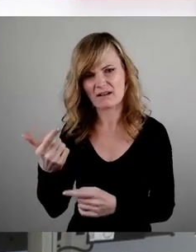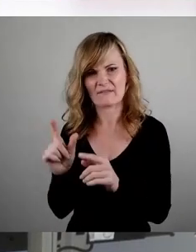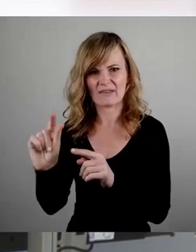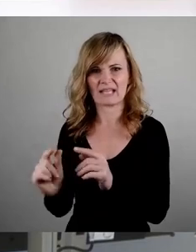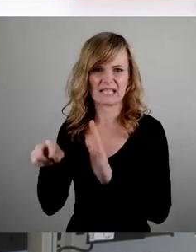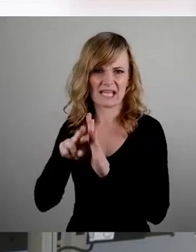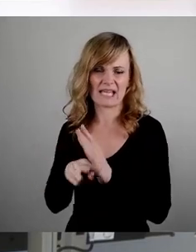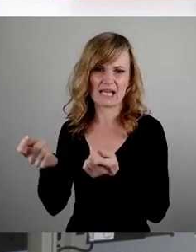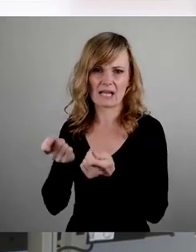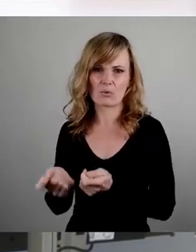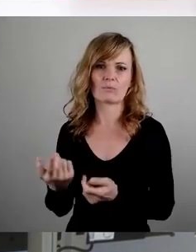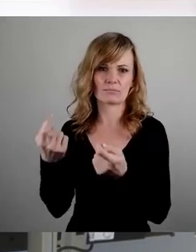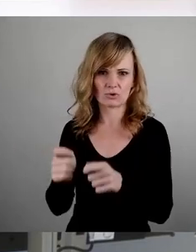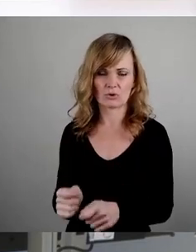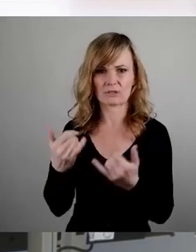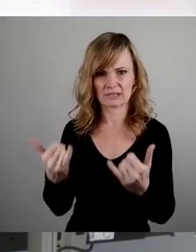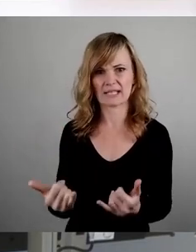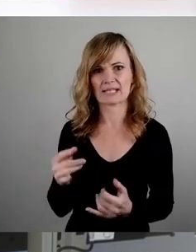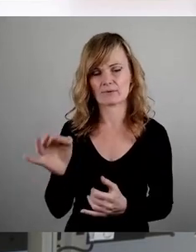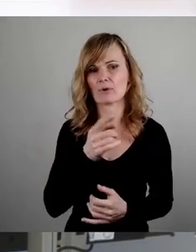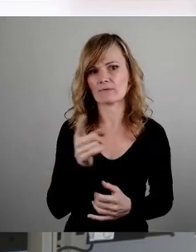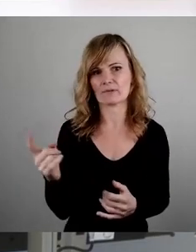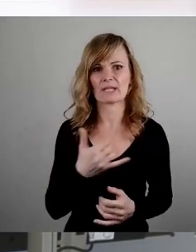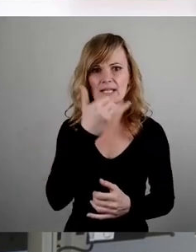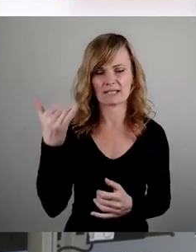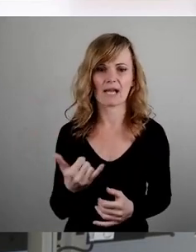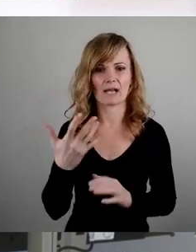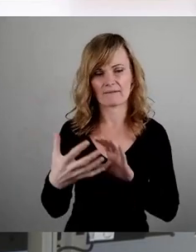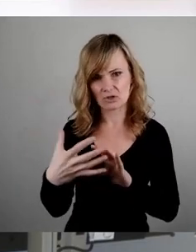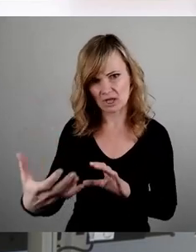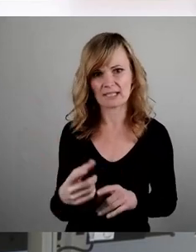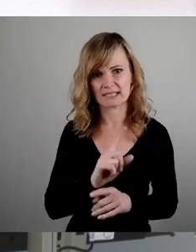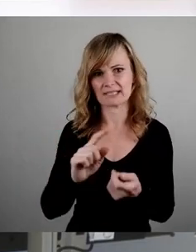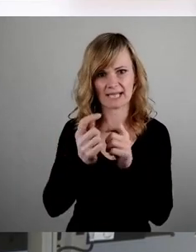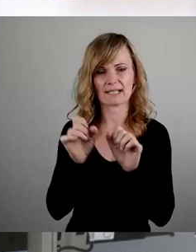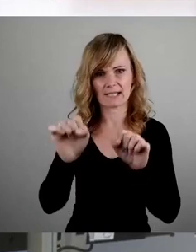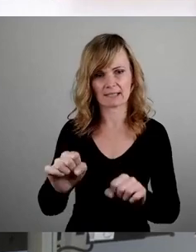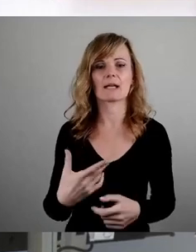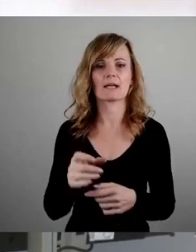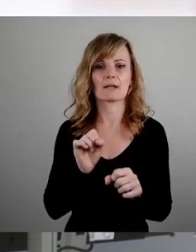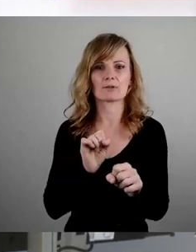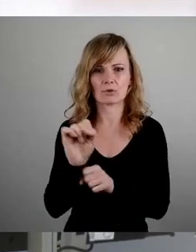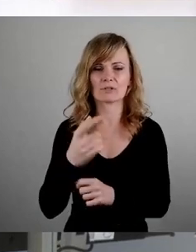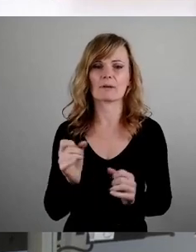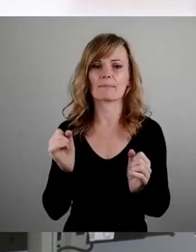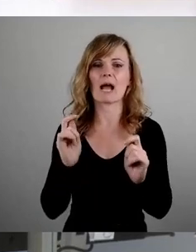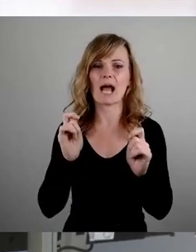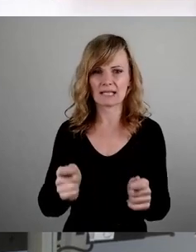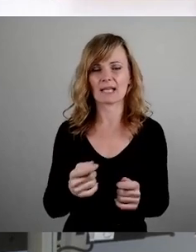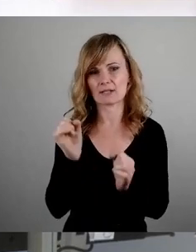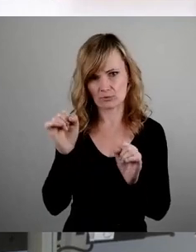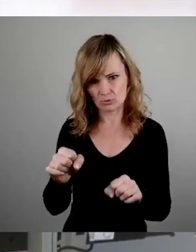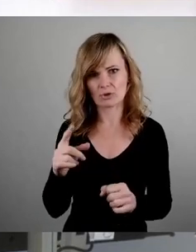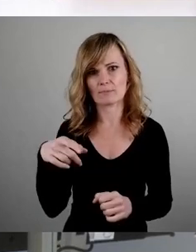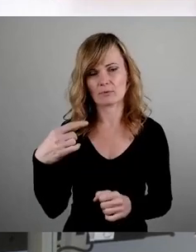beschlossen wurde, die jetzt ja für viele, viele Jahre vermutlich unantastbar ist. Trotzdem werden wir dem Antrag zustimmen und werden damit